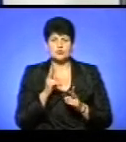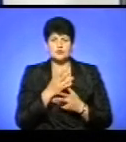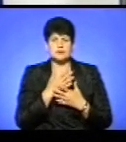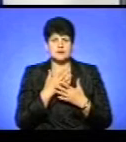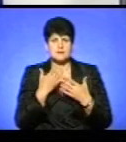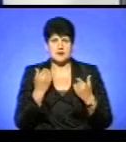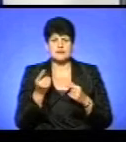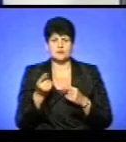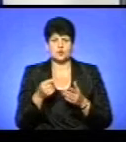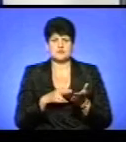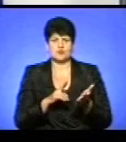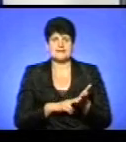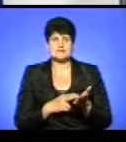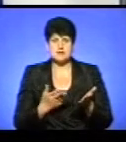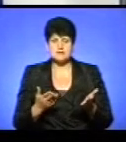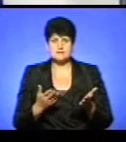тернопільські реєстрації?